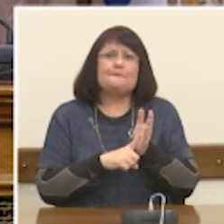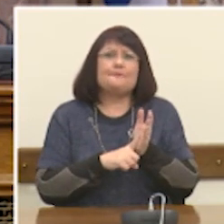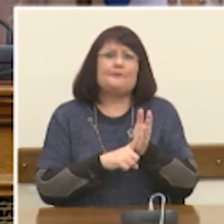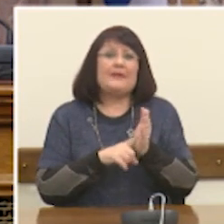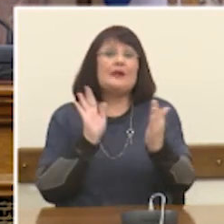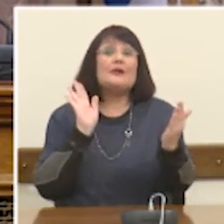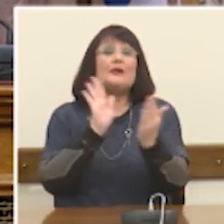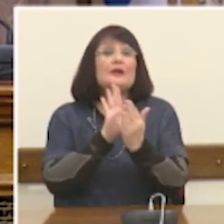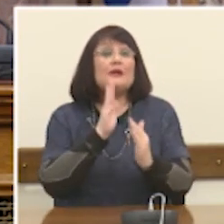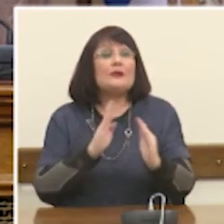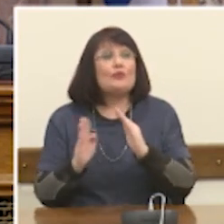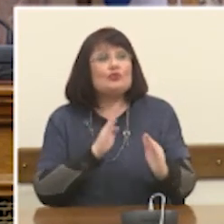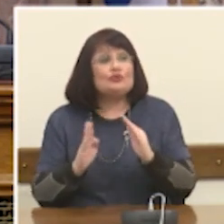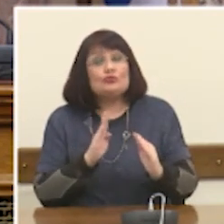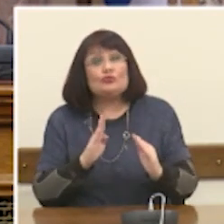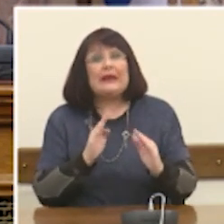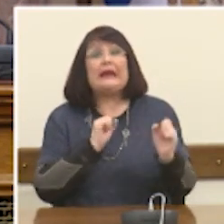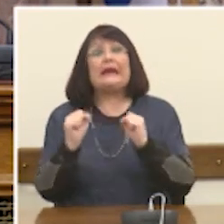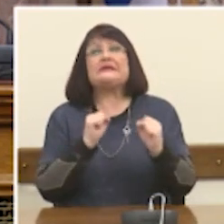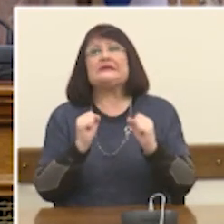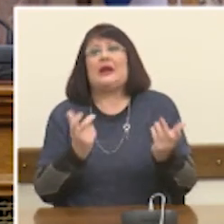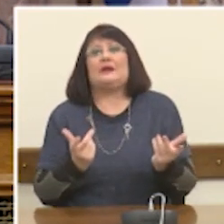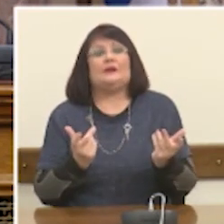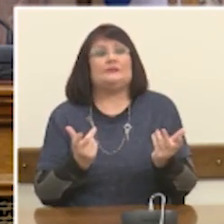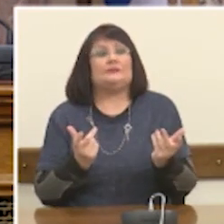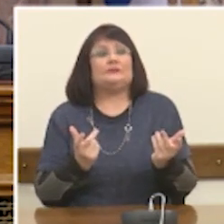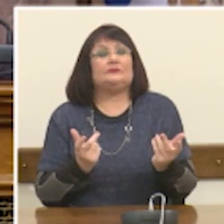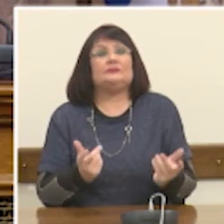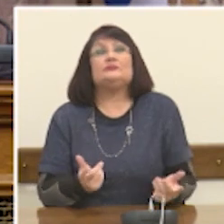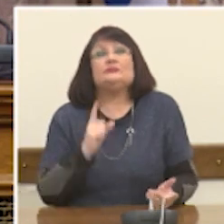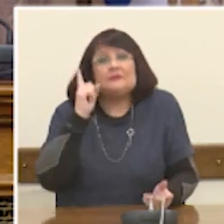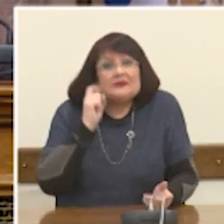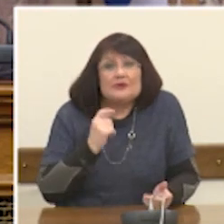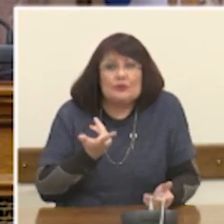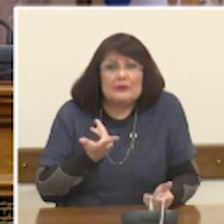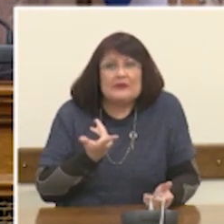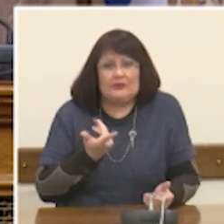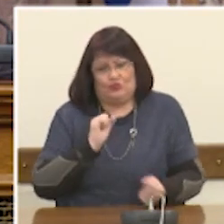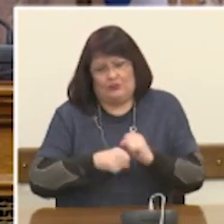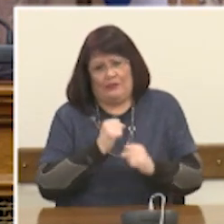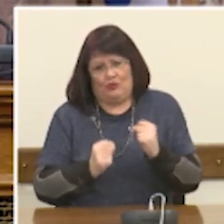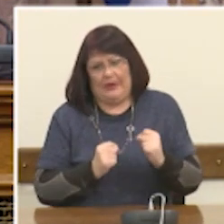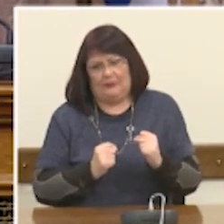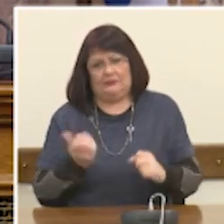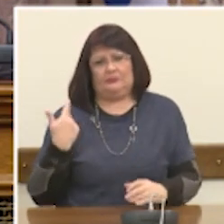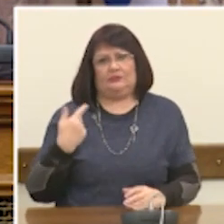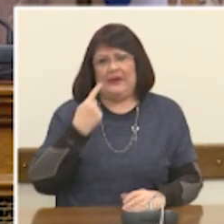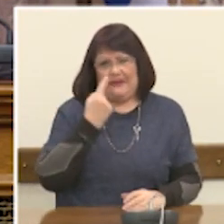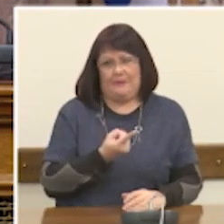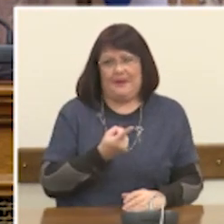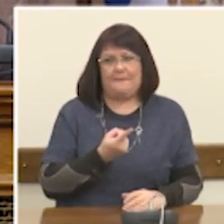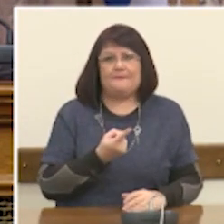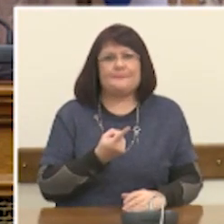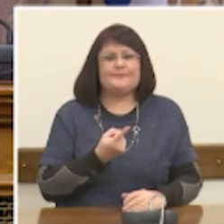επιπτώσεις της κλιματικής κρίσης. Είναι κάτι το οποίο ξέρουμε ότι γίνεται ήδη. Το είδαμε πριν από λίγες μέρες με